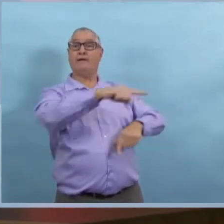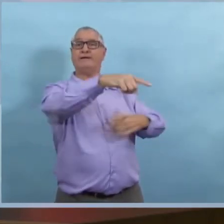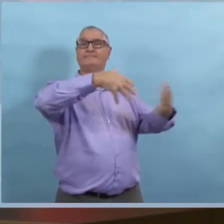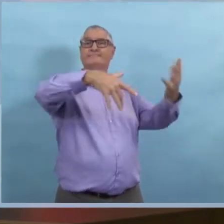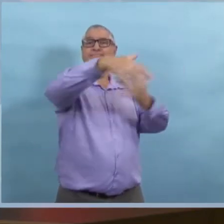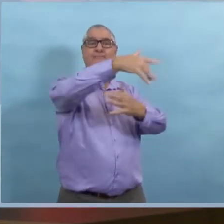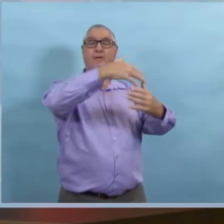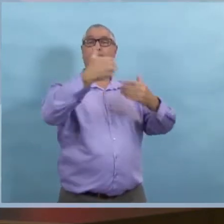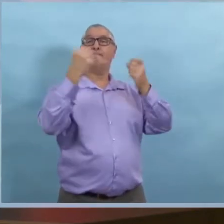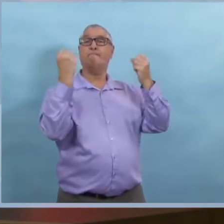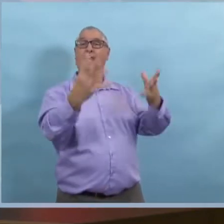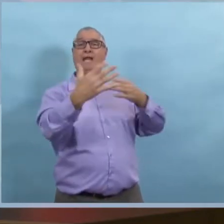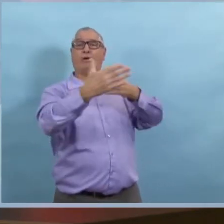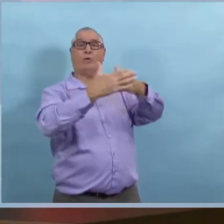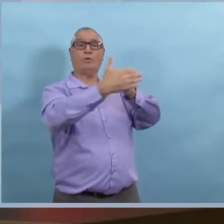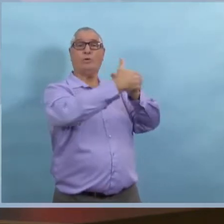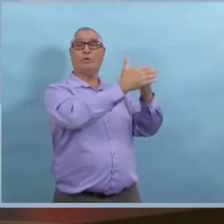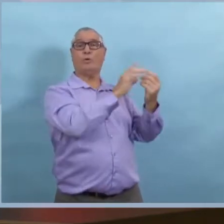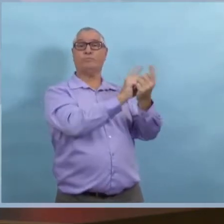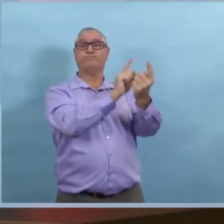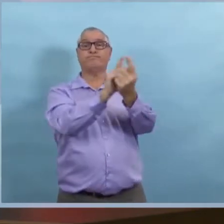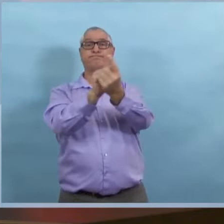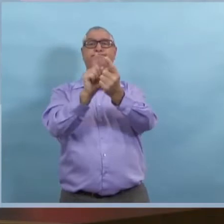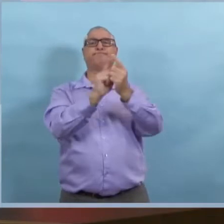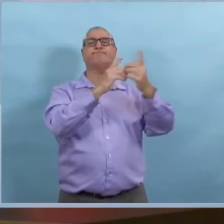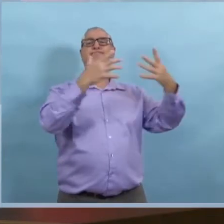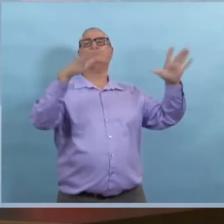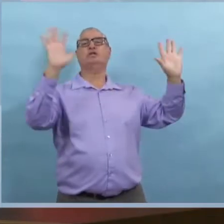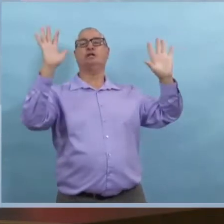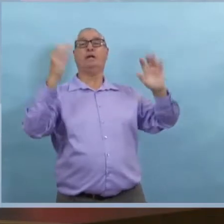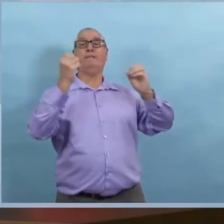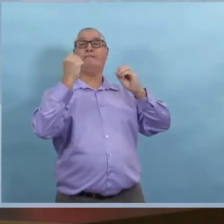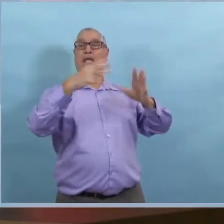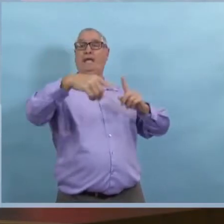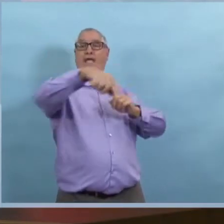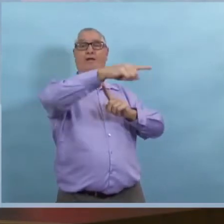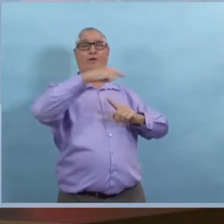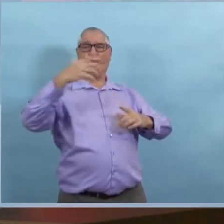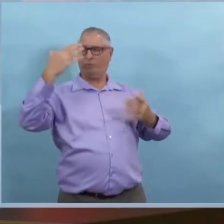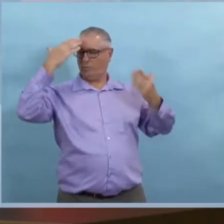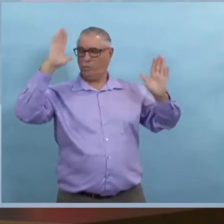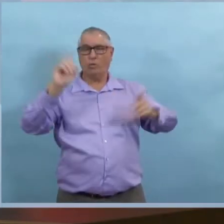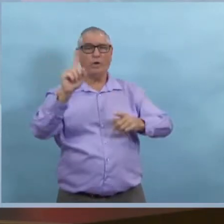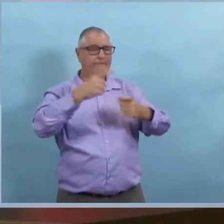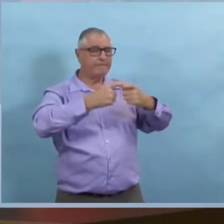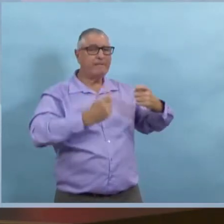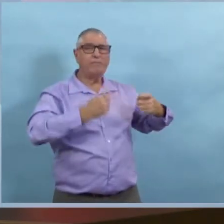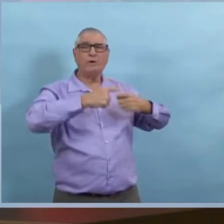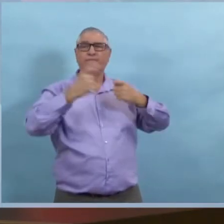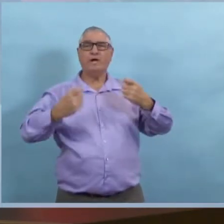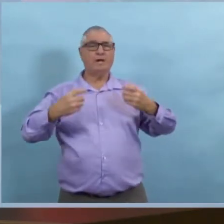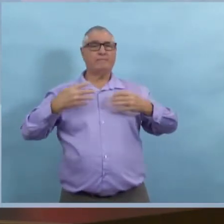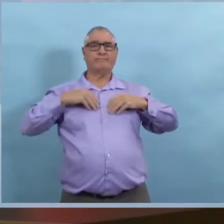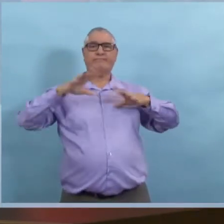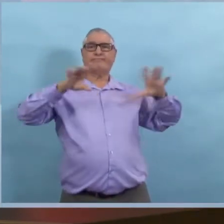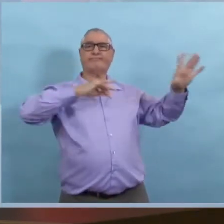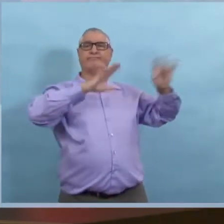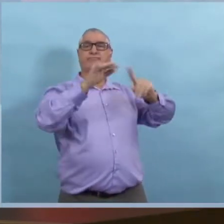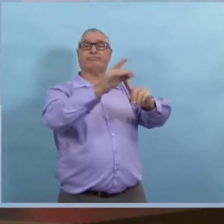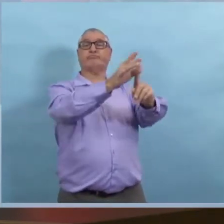Et on a vu également des gens qui... C'était des gens où on ne peut pas identifier où ils ont